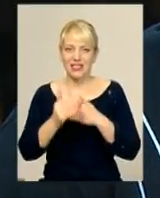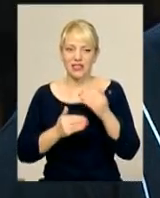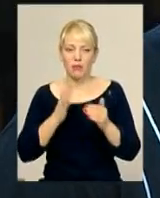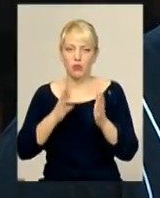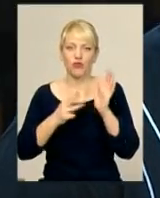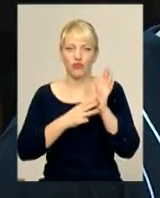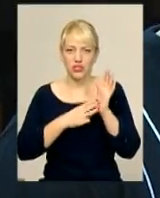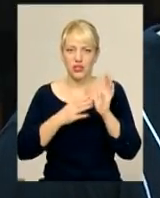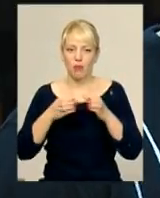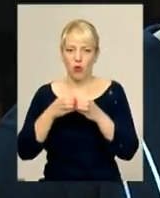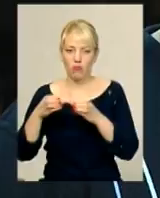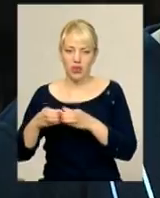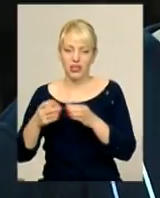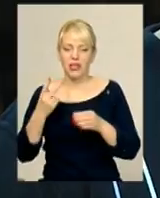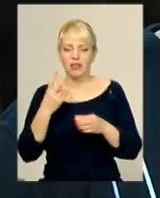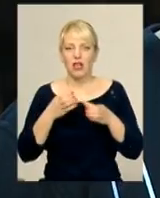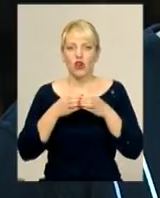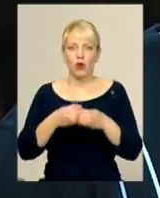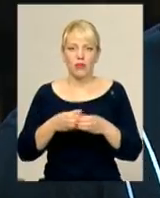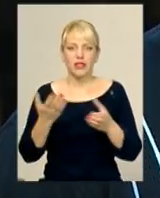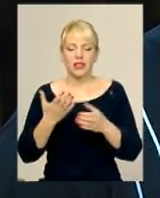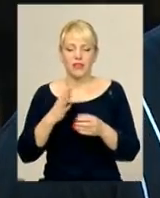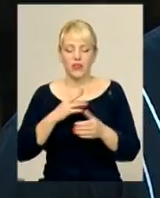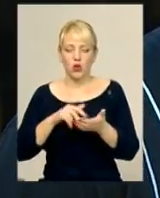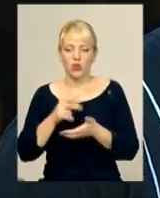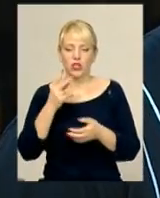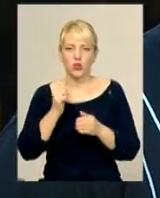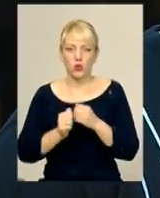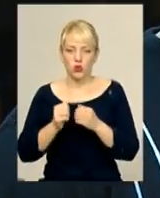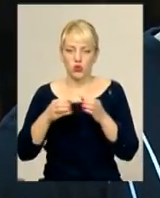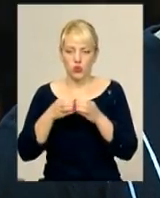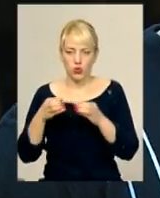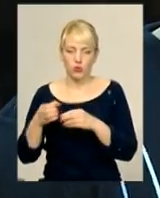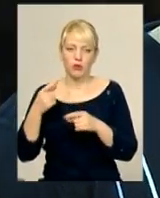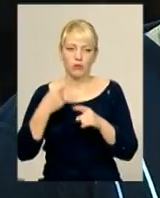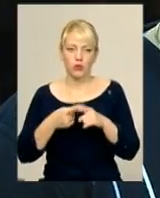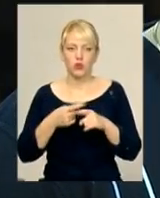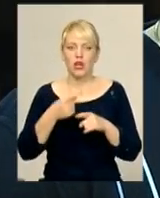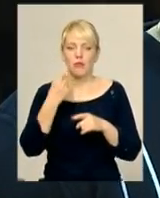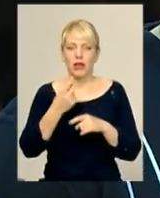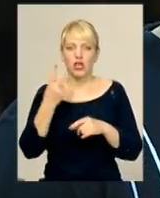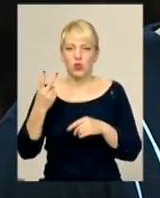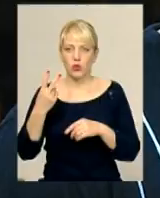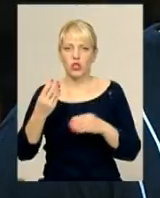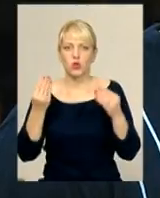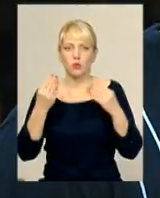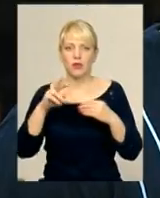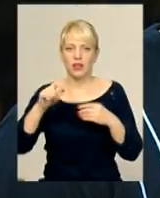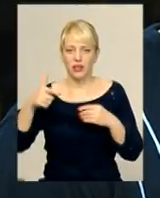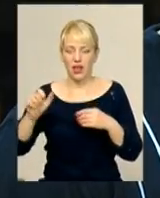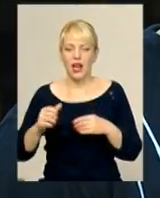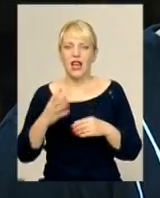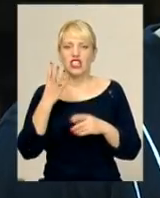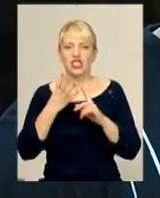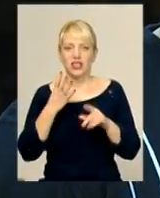8 команд, тобто дві команди, котрі виходять з кожної групи. І плюс ще додається перше-друге місце з суперліги. Четвертий етап буде